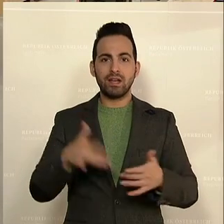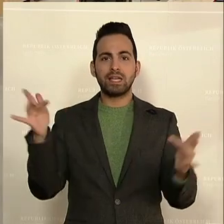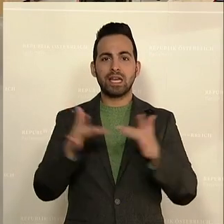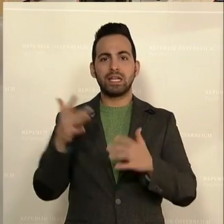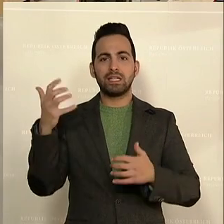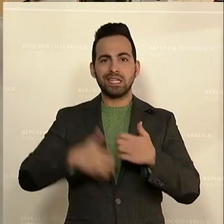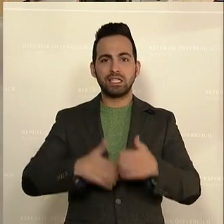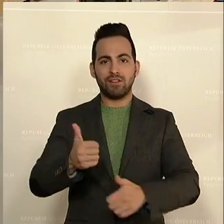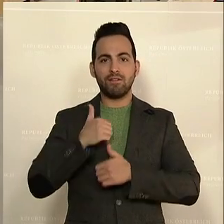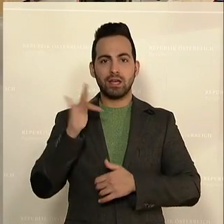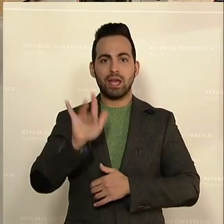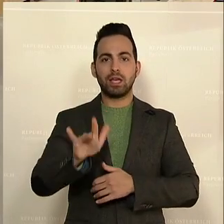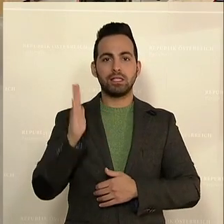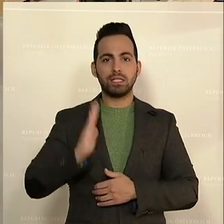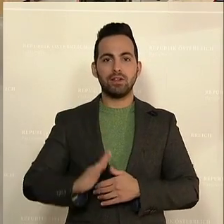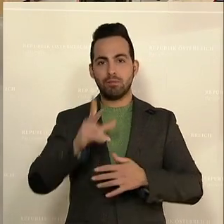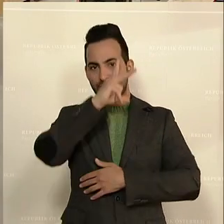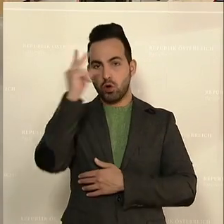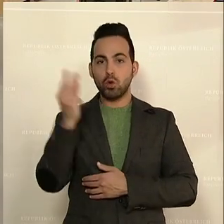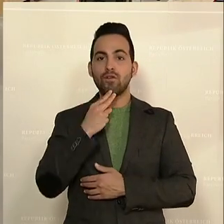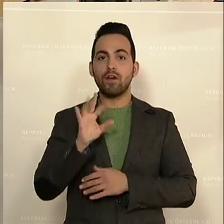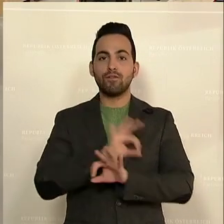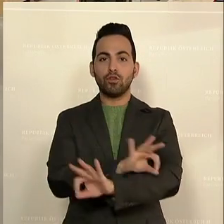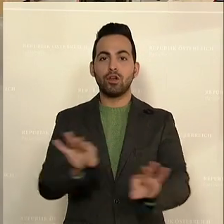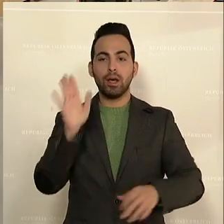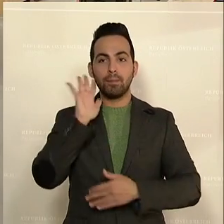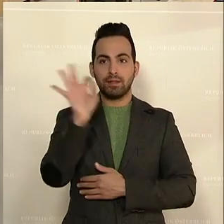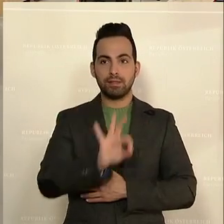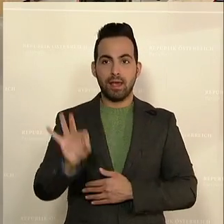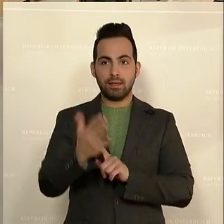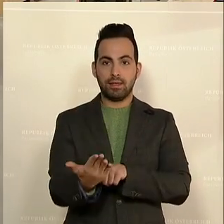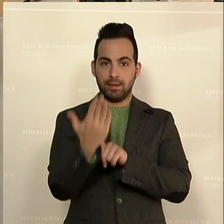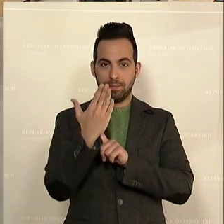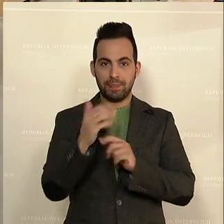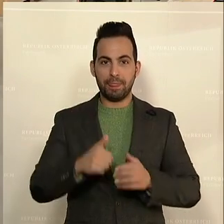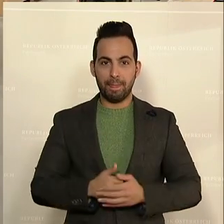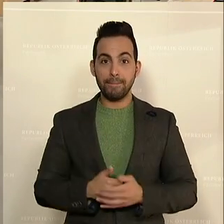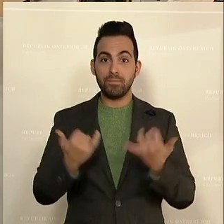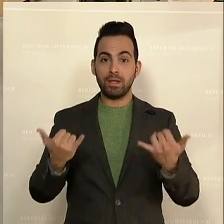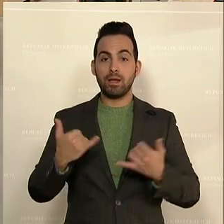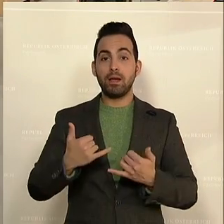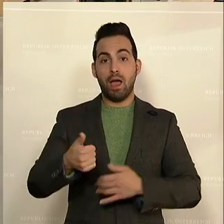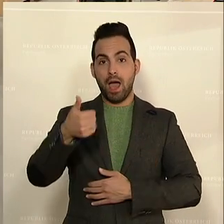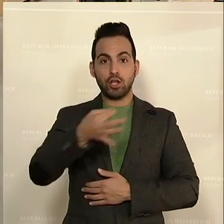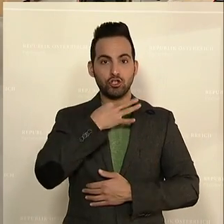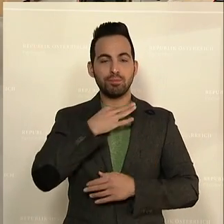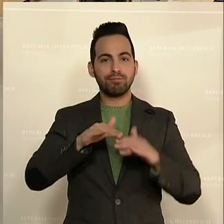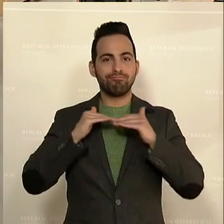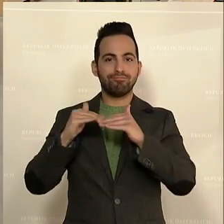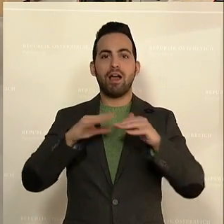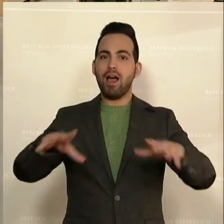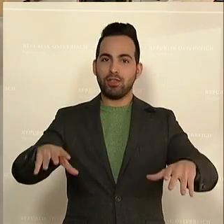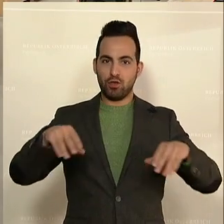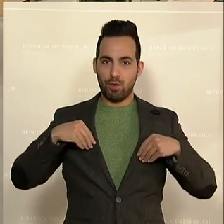Zivilbevölkerung. Wer dafür ist, den bitte ich um ein thema-scher-presidentes Zeichen. Das ist einstimmig angenommen.